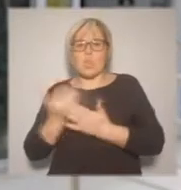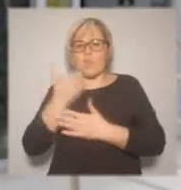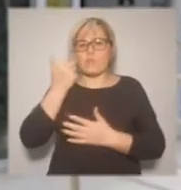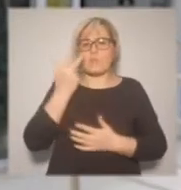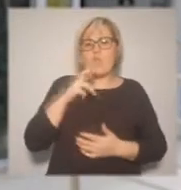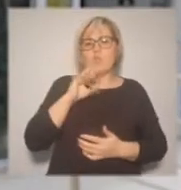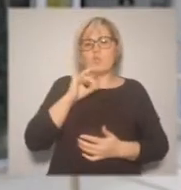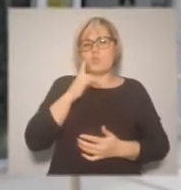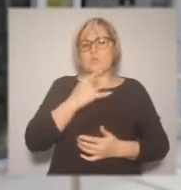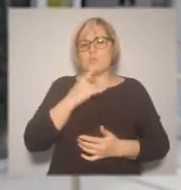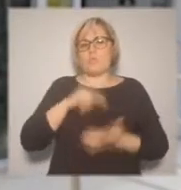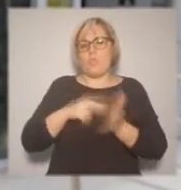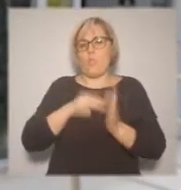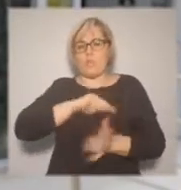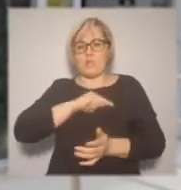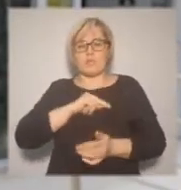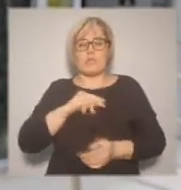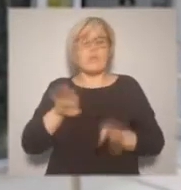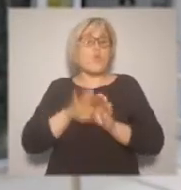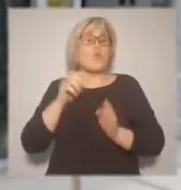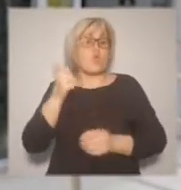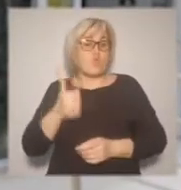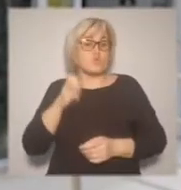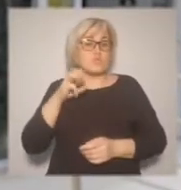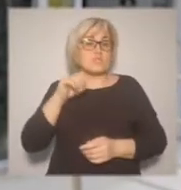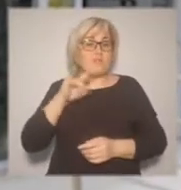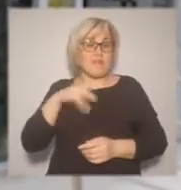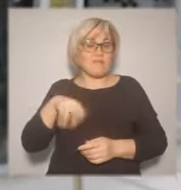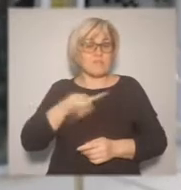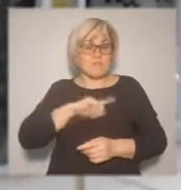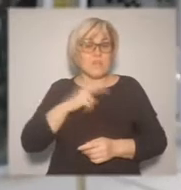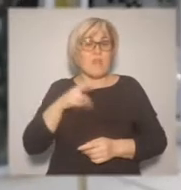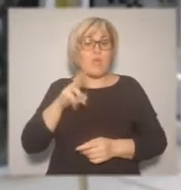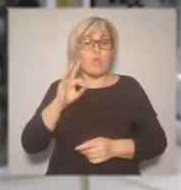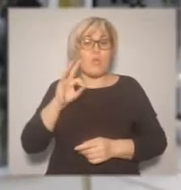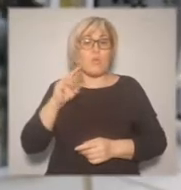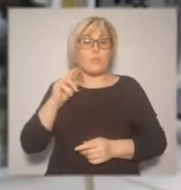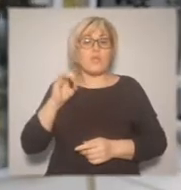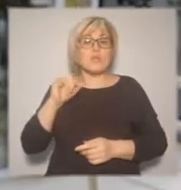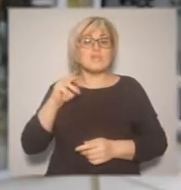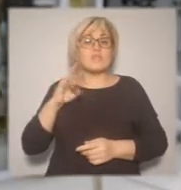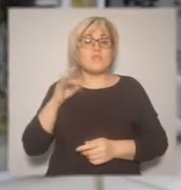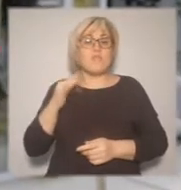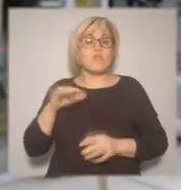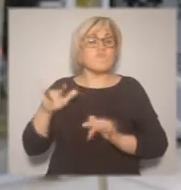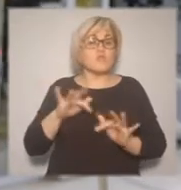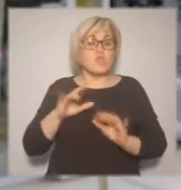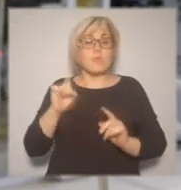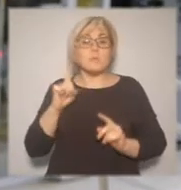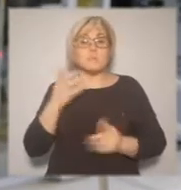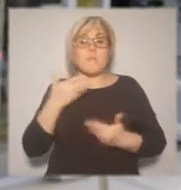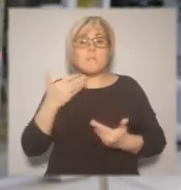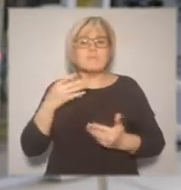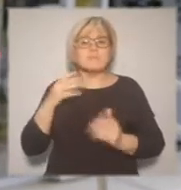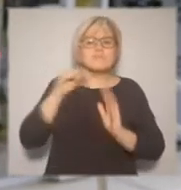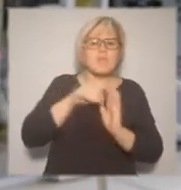помогая создавать кооперативы для того, чтобы объединить всех небольших товаропроизводителей. Мы понимаем, что